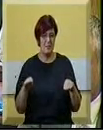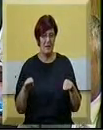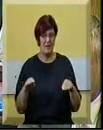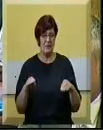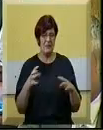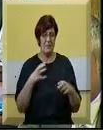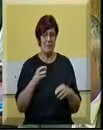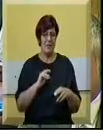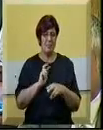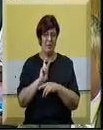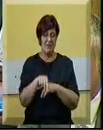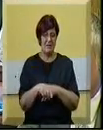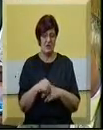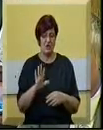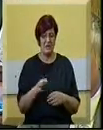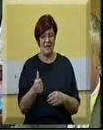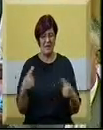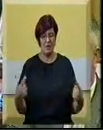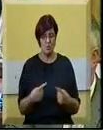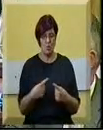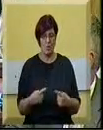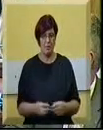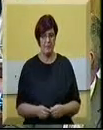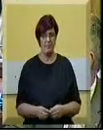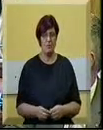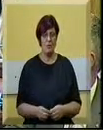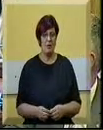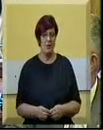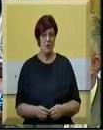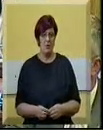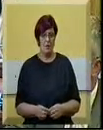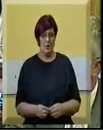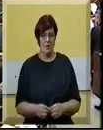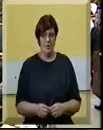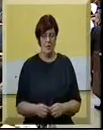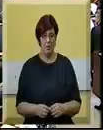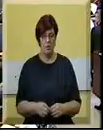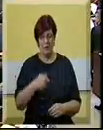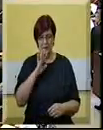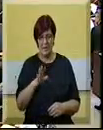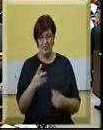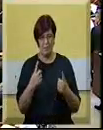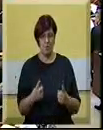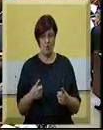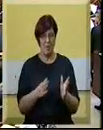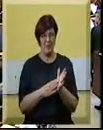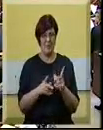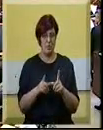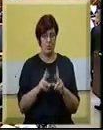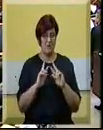prevazići trenutno takav jedan sukob. I takvi postoje primjeri u svetu.